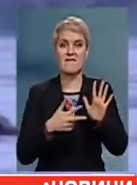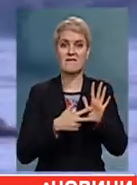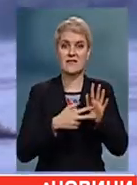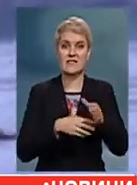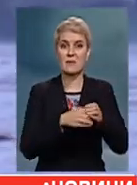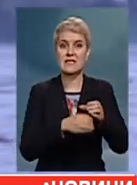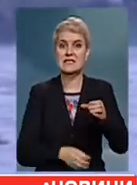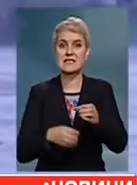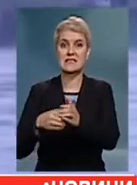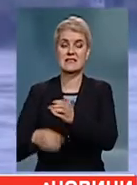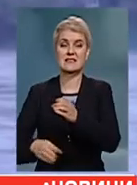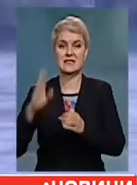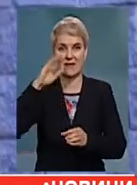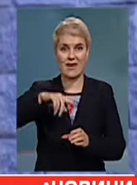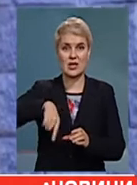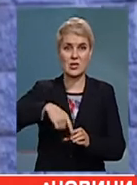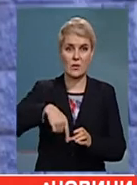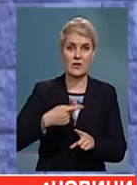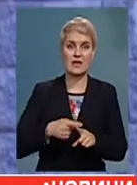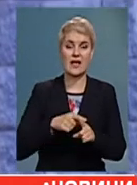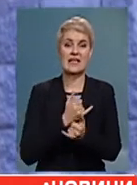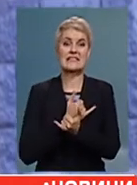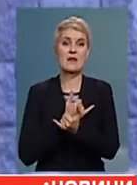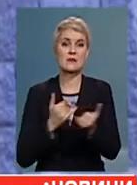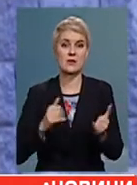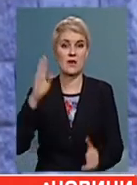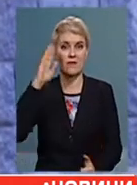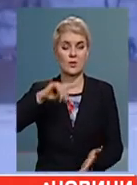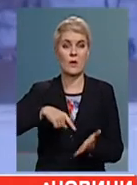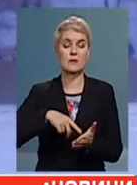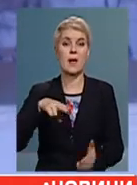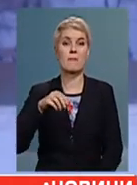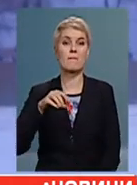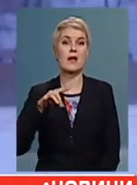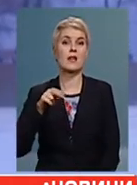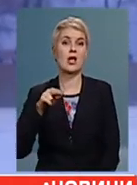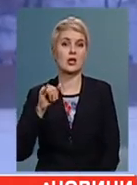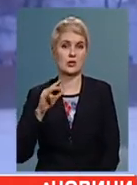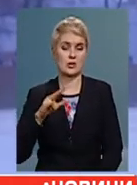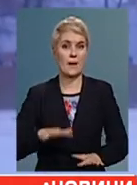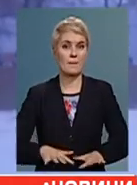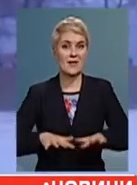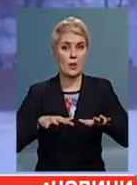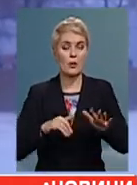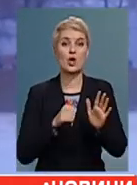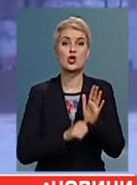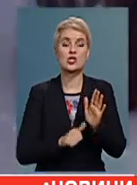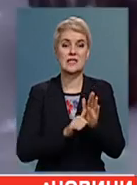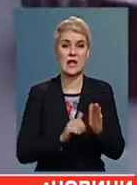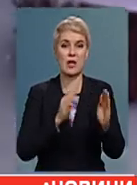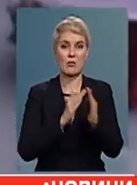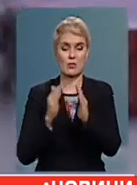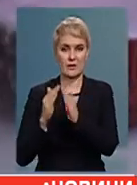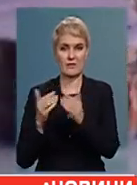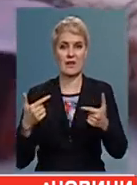Перечин. Про це новинам на першому розповіли у прес-службі управління ДСНС в Закарпатті. Кажуть, підтопило і 60 будівель. Там, де вода